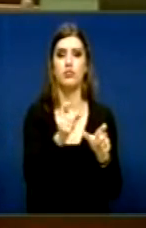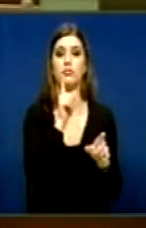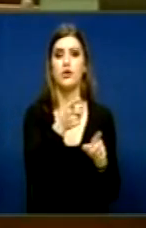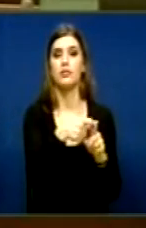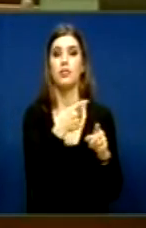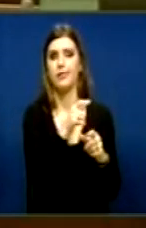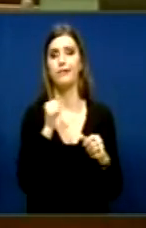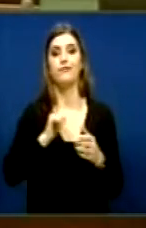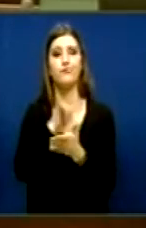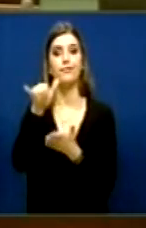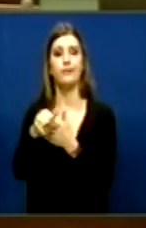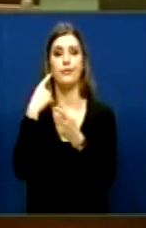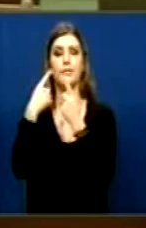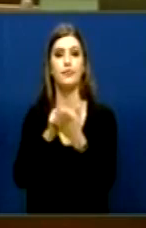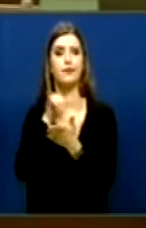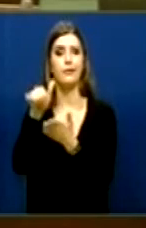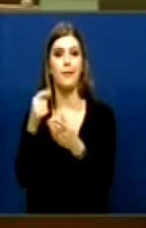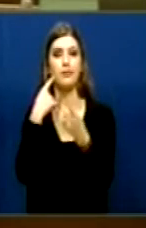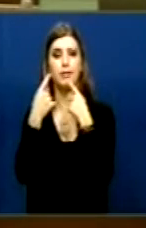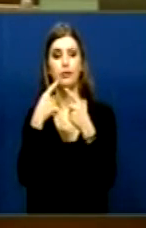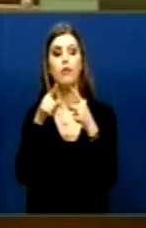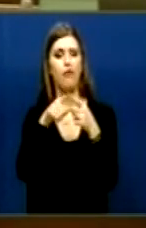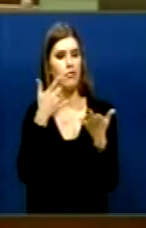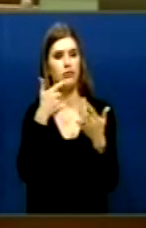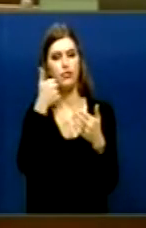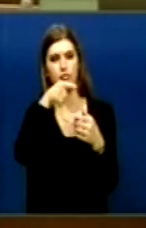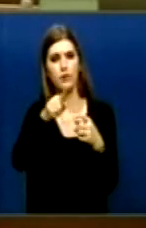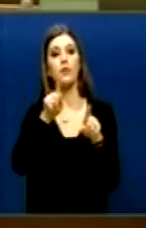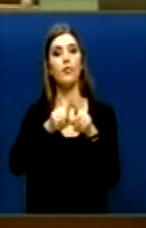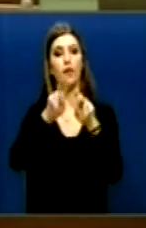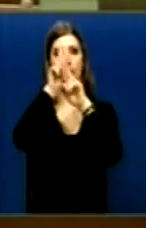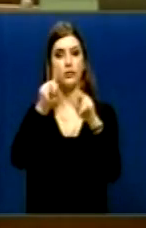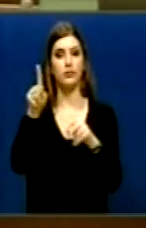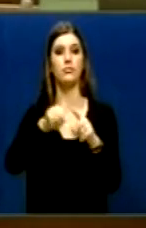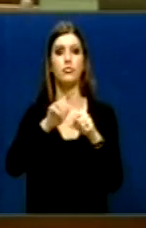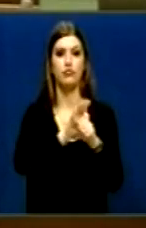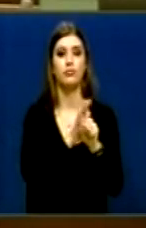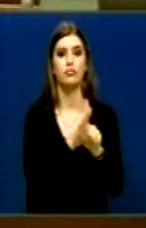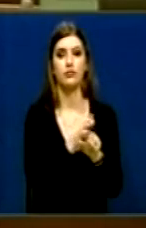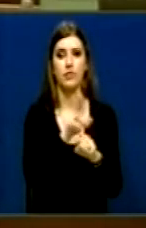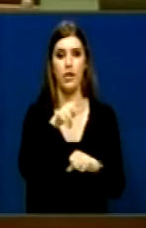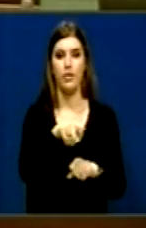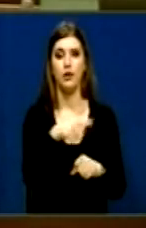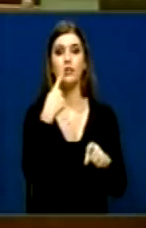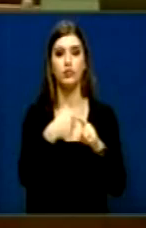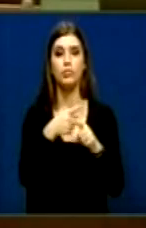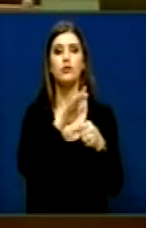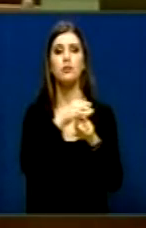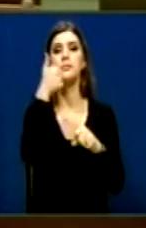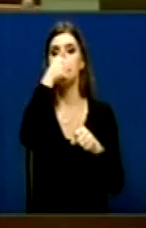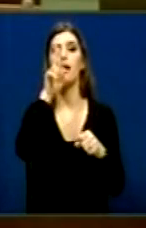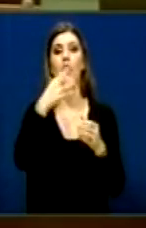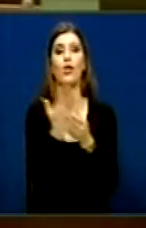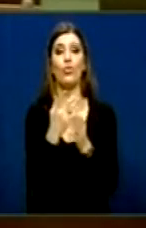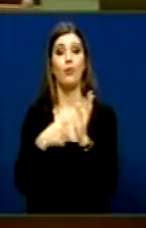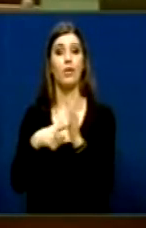Për kjo kërna thuë që kemi të rrësni në tërkomtare Kjo në faktë është kjo shantajsh Që për e të gjojnë në përshedeja Dhe prandaj kjo kryoiministr është